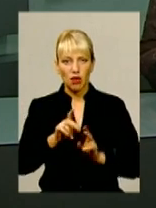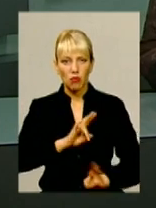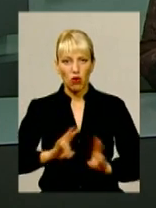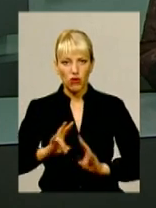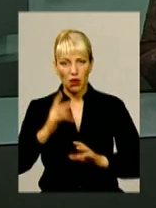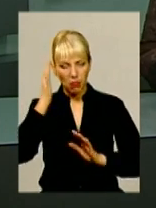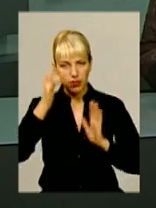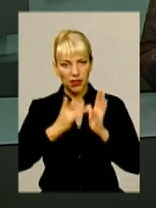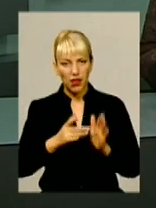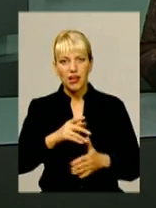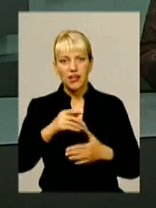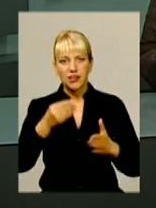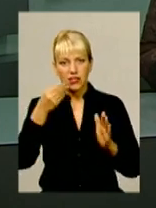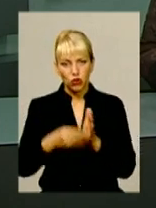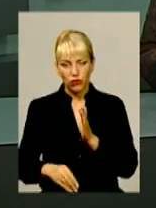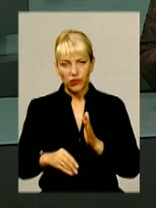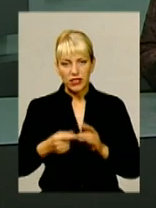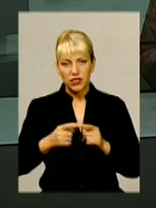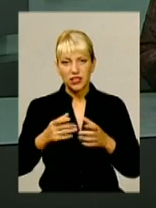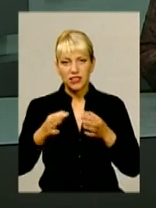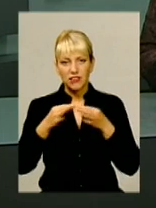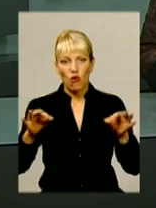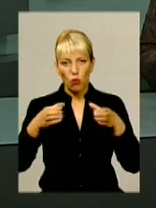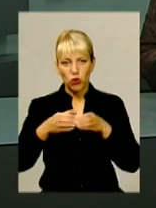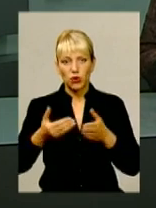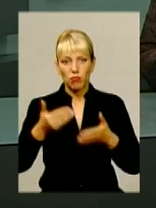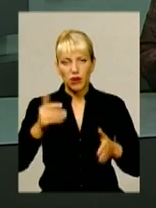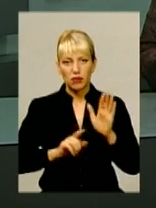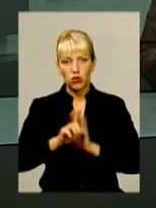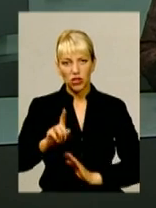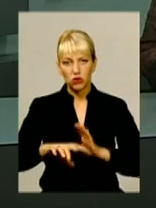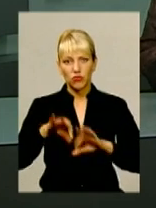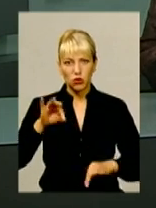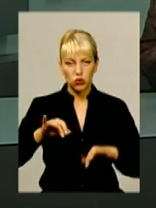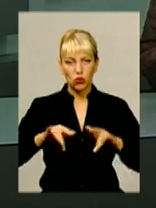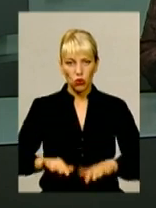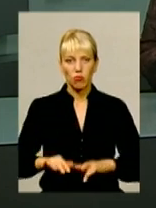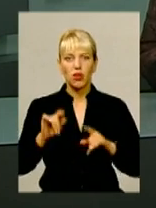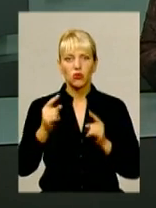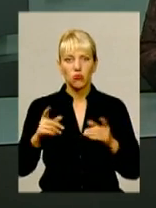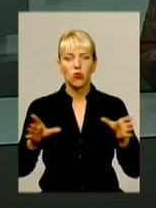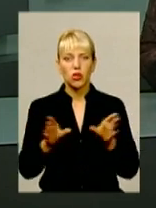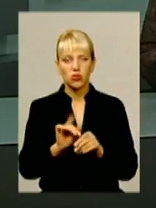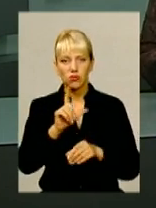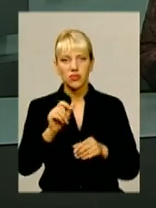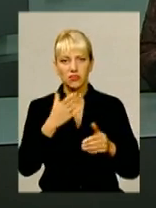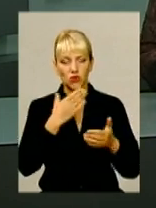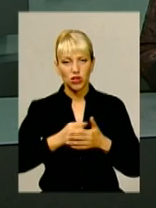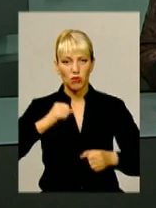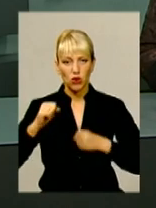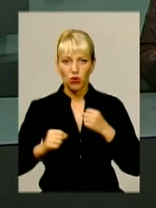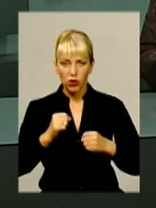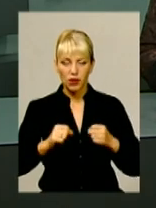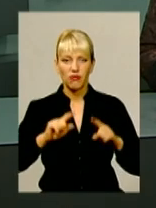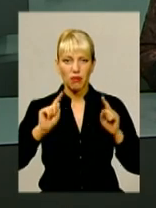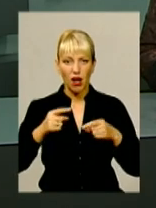Мета – дискредитувати праворадикальну політичну силу перед початком виборчої кампанії в державі. Тому разом із однопартійцями вимагає об